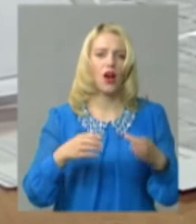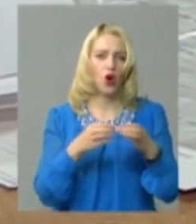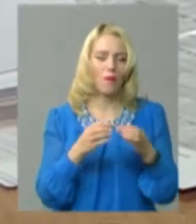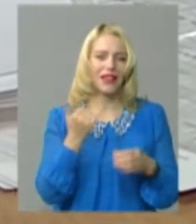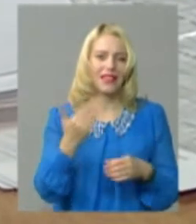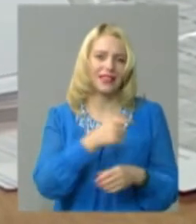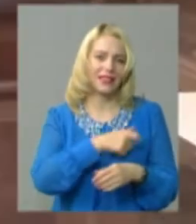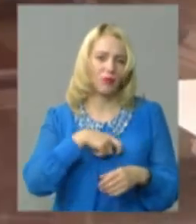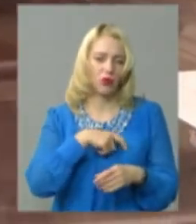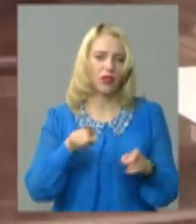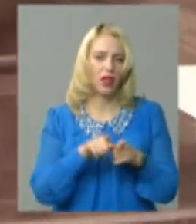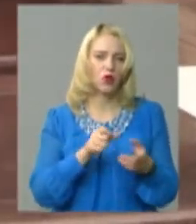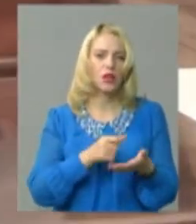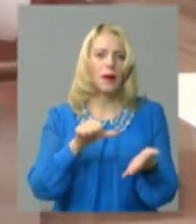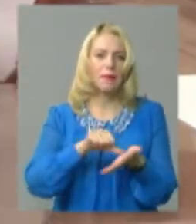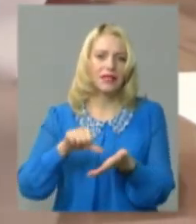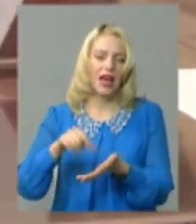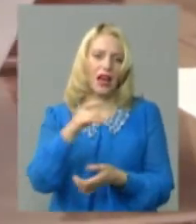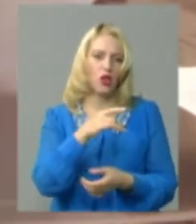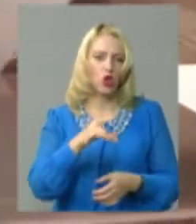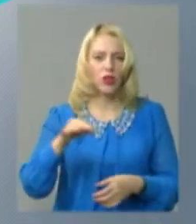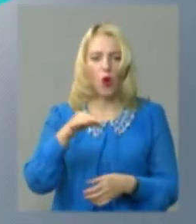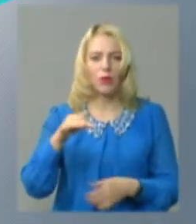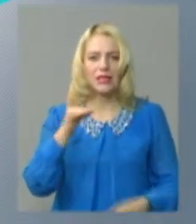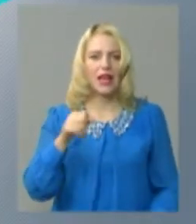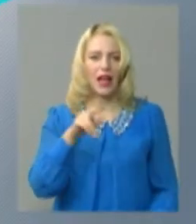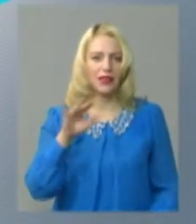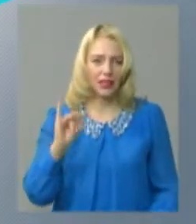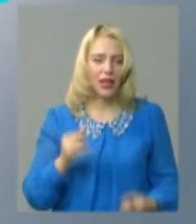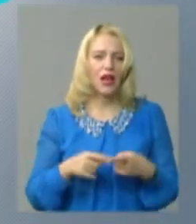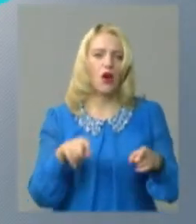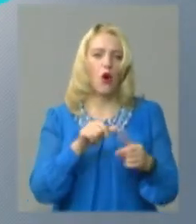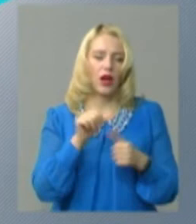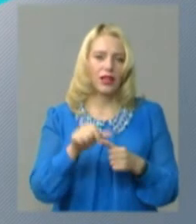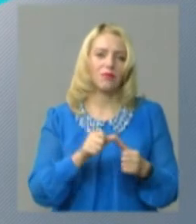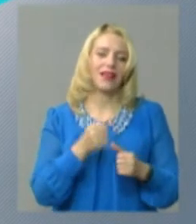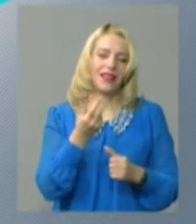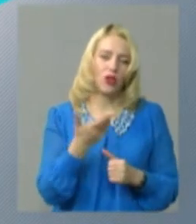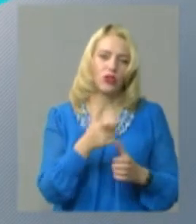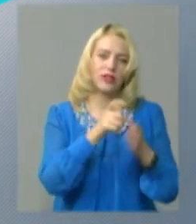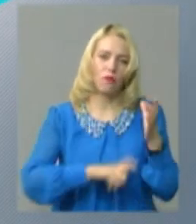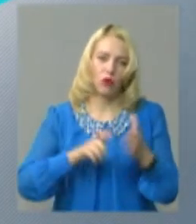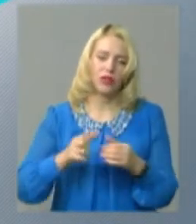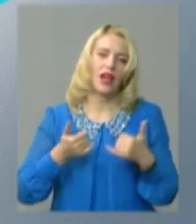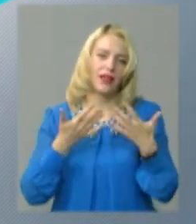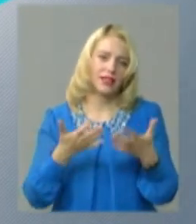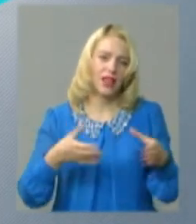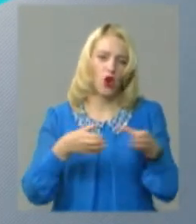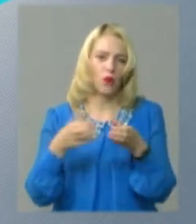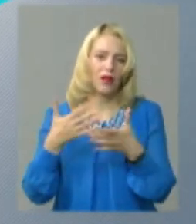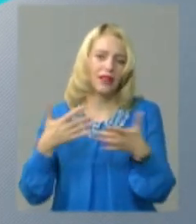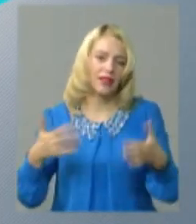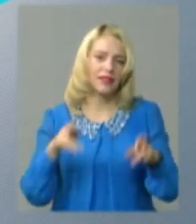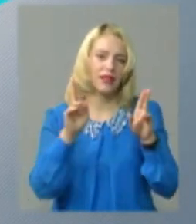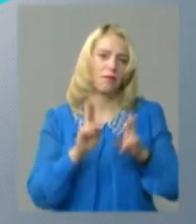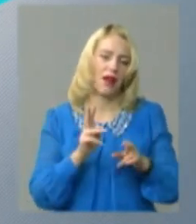депутатів, а ще представників до районної та обласної рад. Окрім кількості бюлетенів, для різних за розміром громад різні й